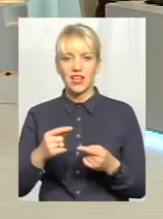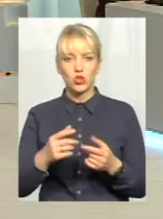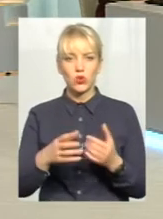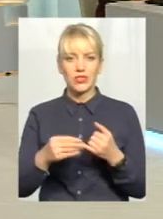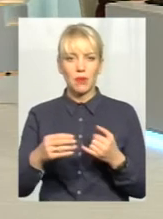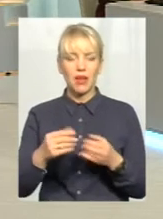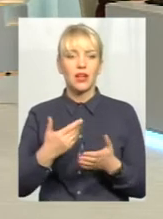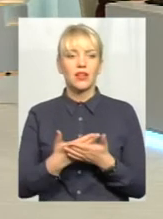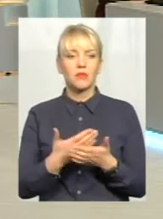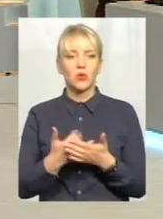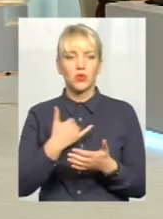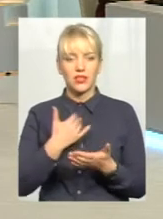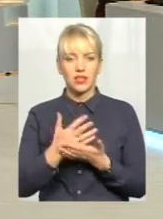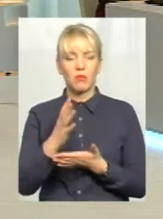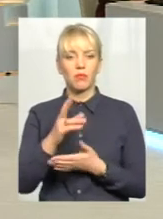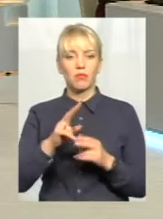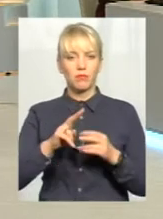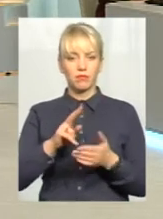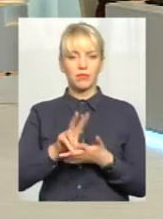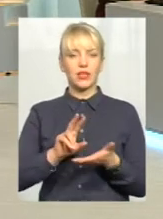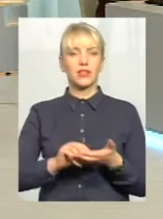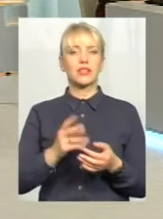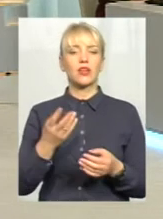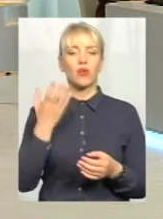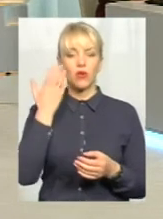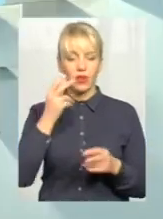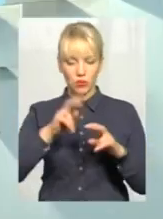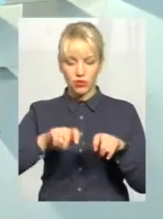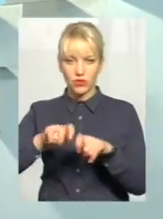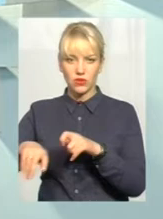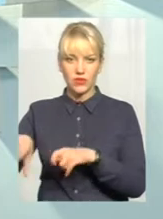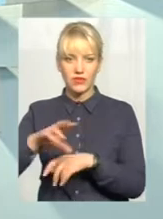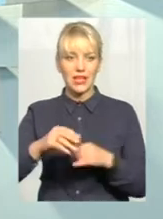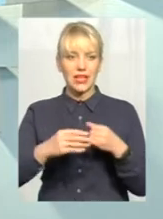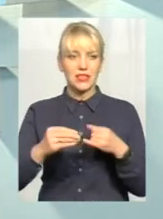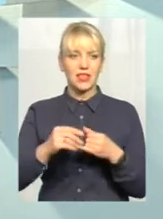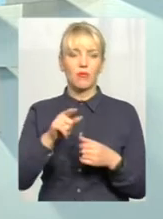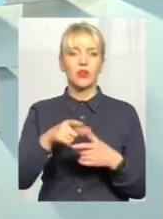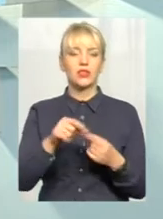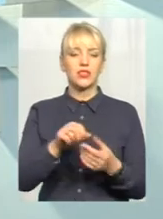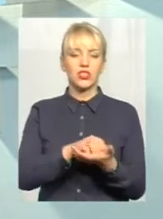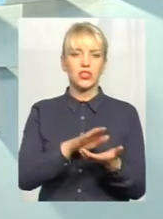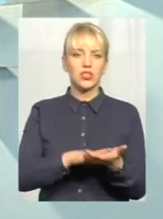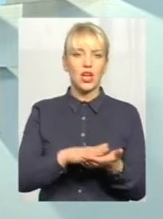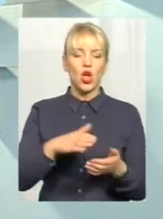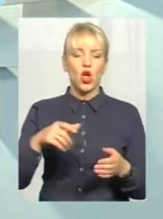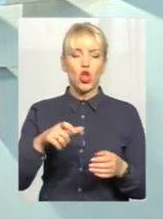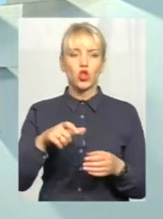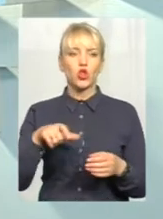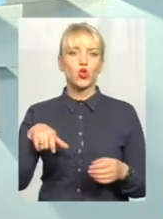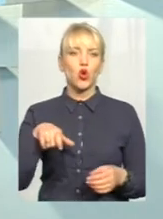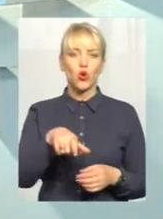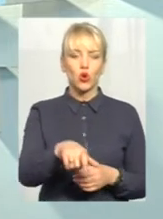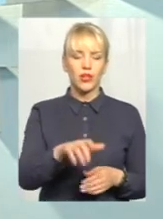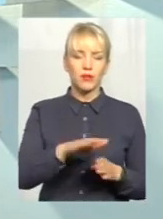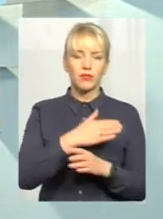громад, які досить суттєво наростили, проінвентаризувавши такі землі. Тому що десь числяться дороги між дупаями, за які мали